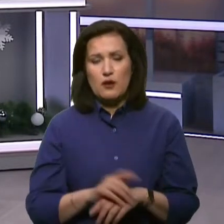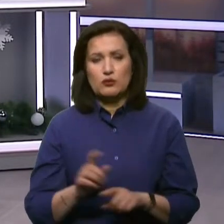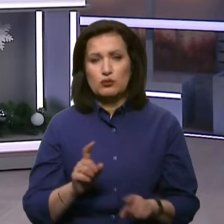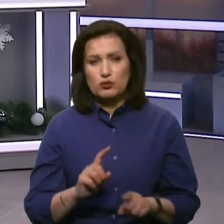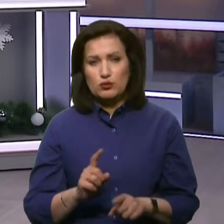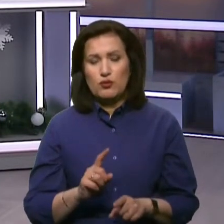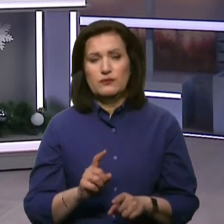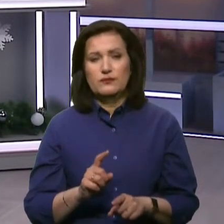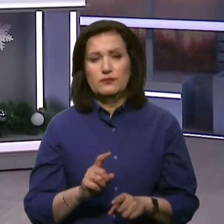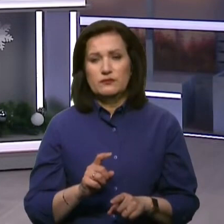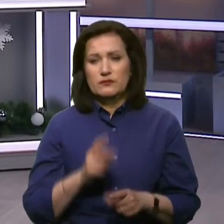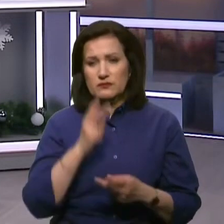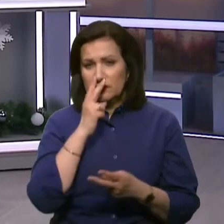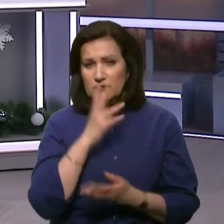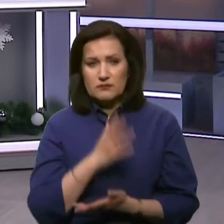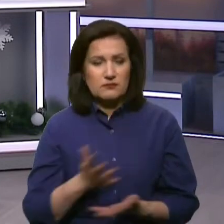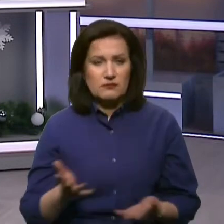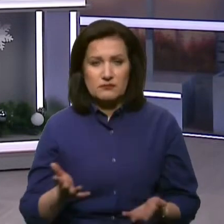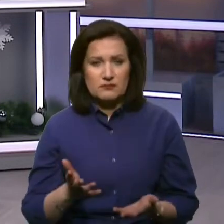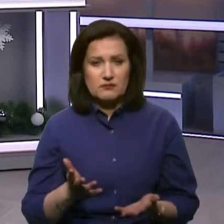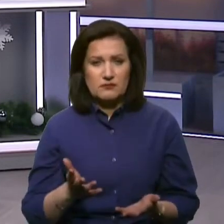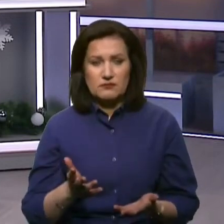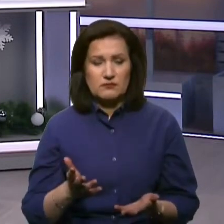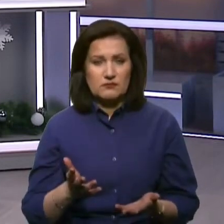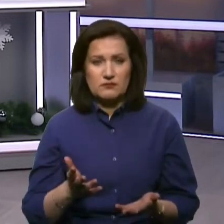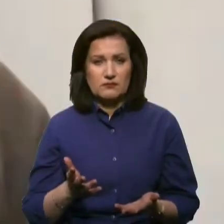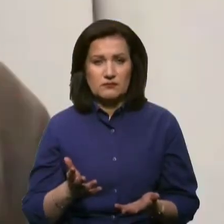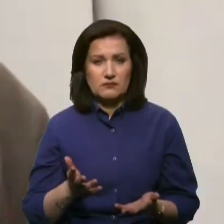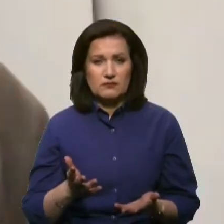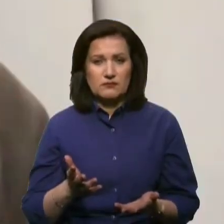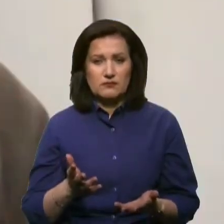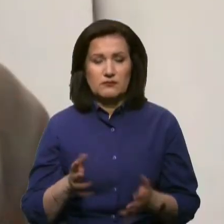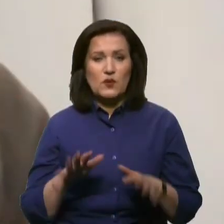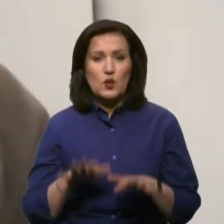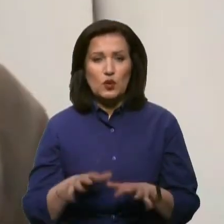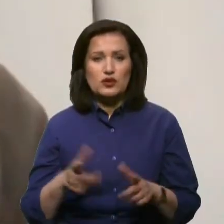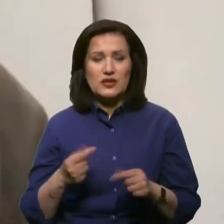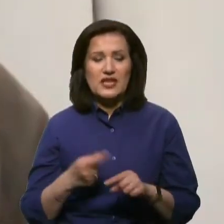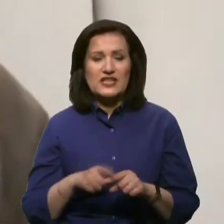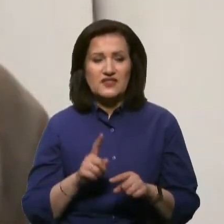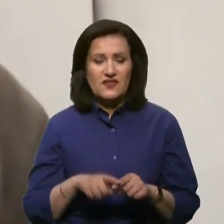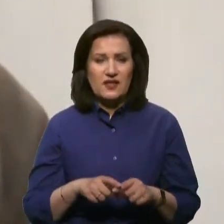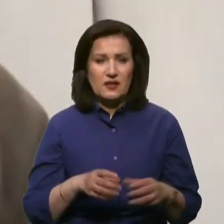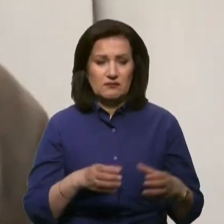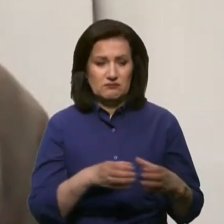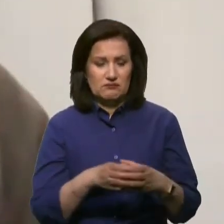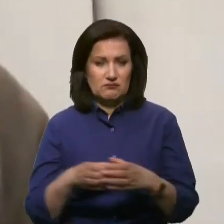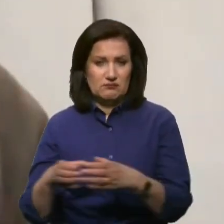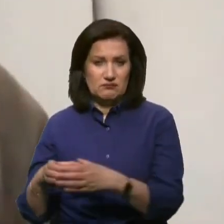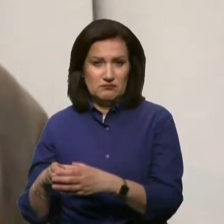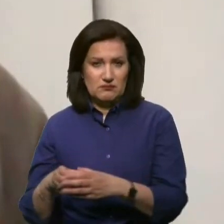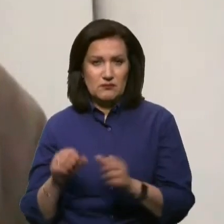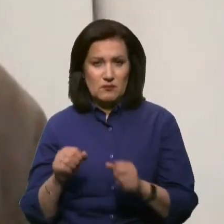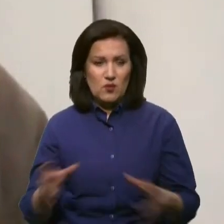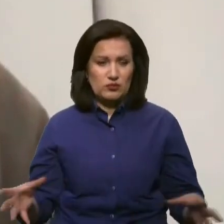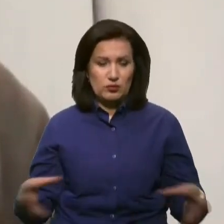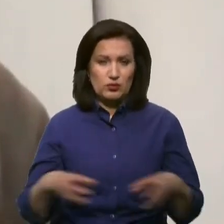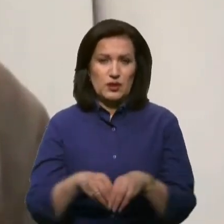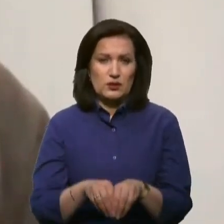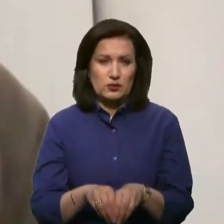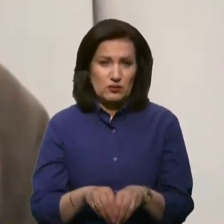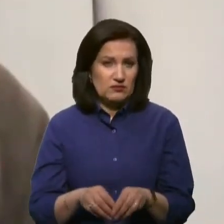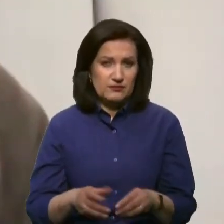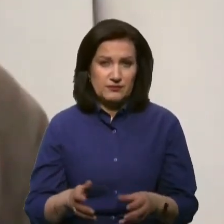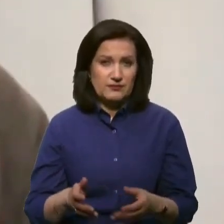що не видно на обрії тієї точки, де ці дві церковні структури можуть бути разом.